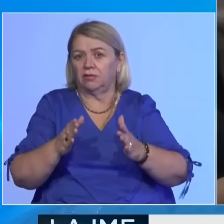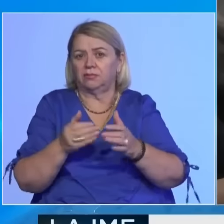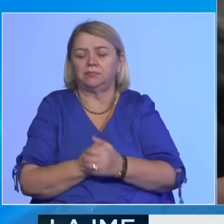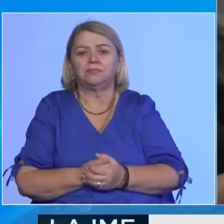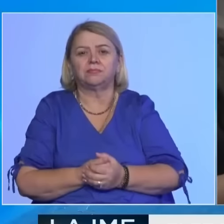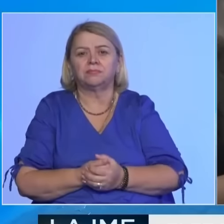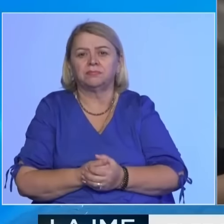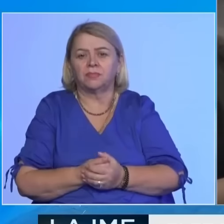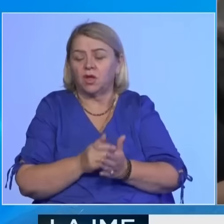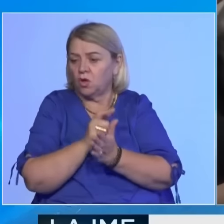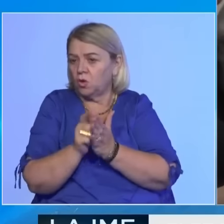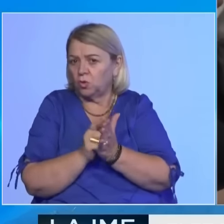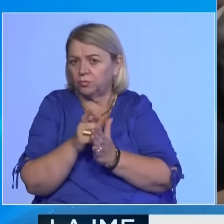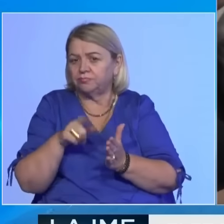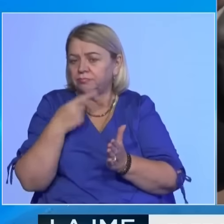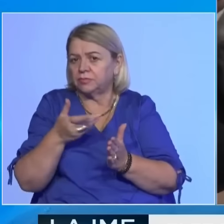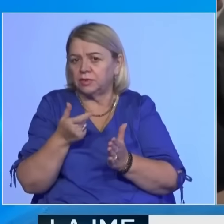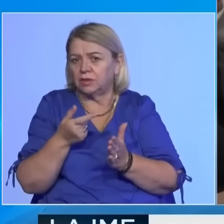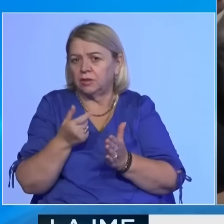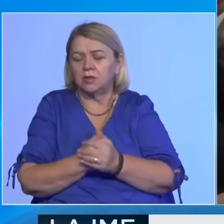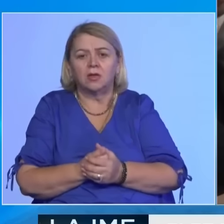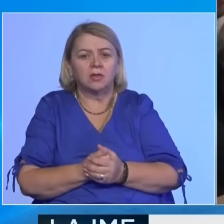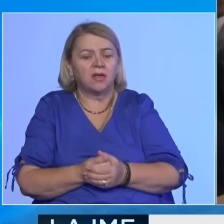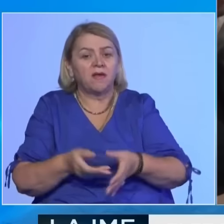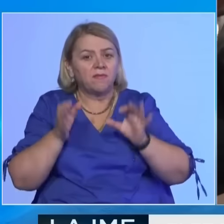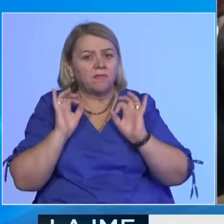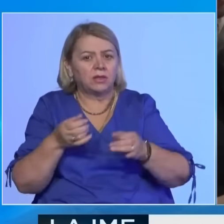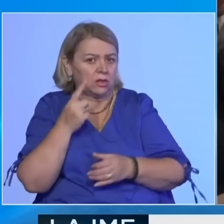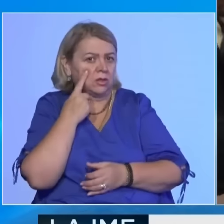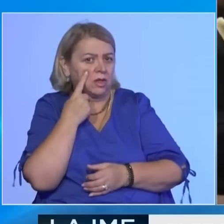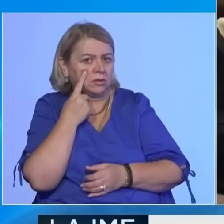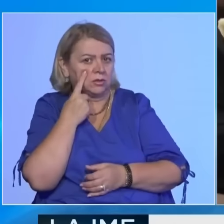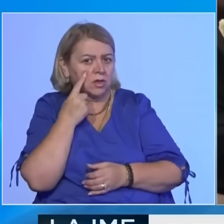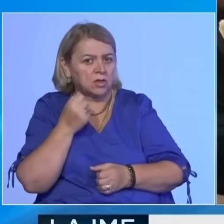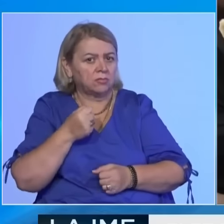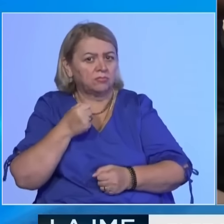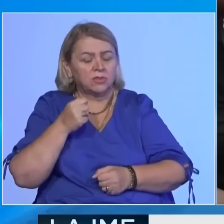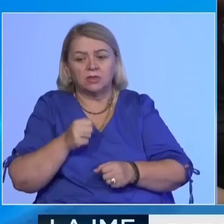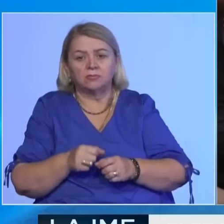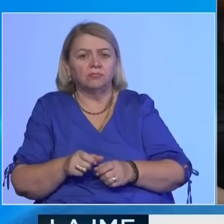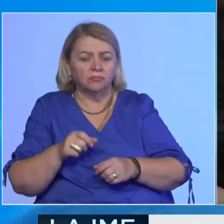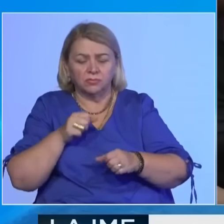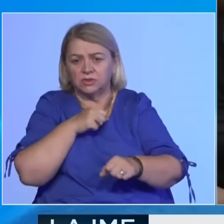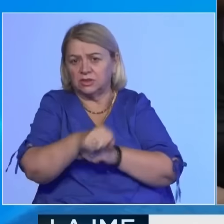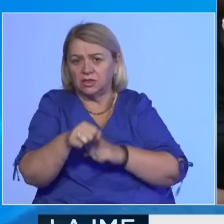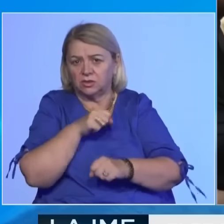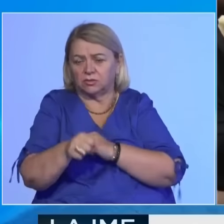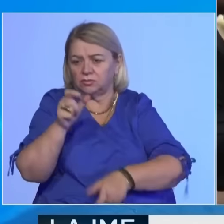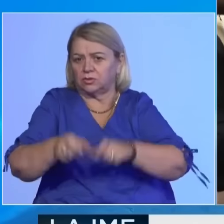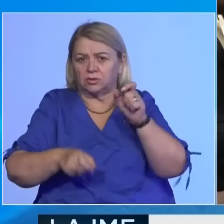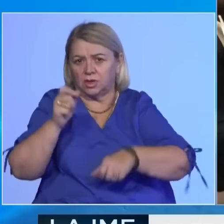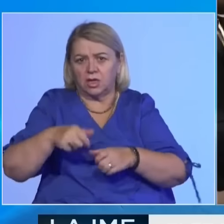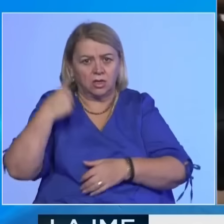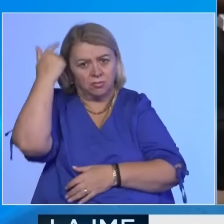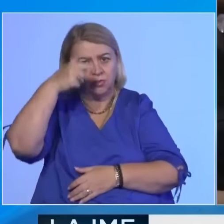kobet të fundit, të cilat në mënyrë të veçant kanë tentuar të terrorizojnë qytetarët shqiptarët në cilat donin të shfrydzojnë